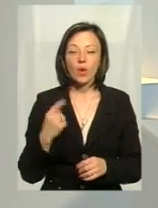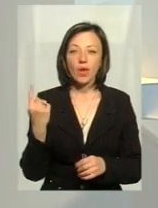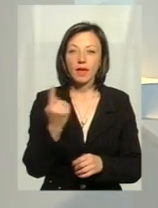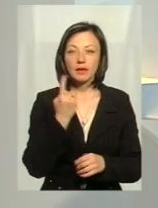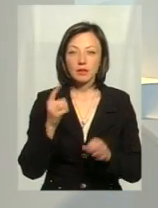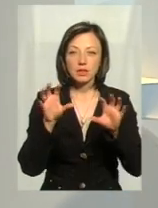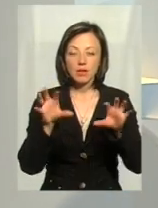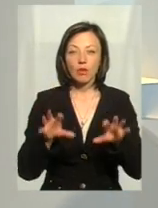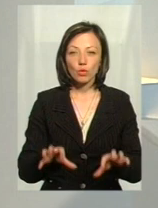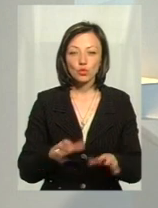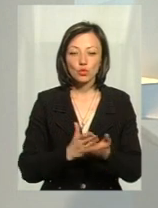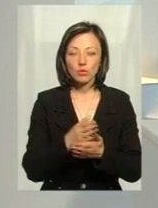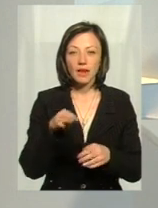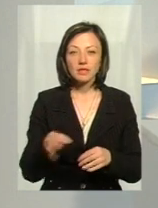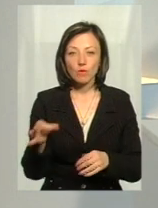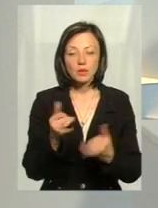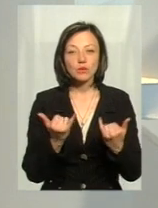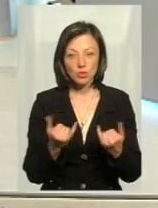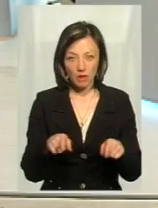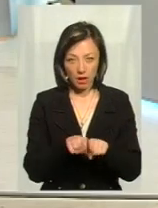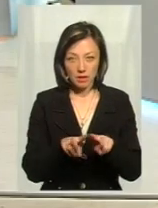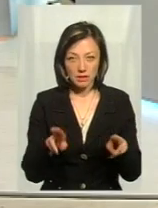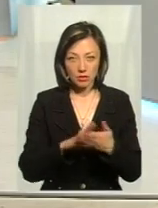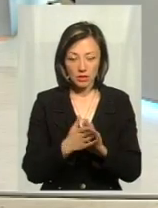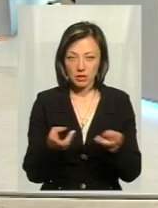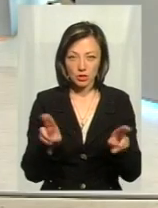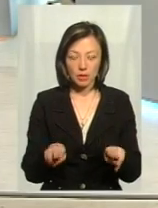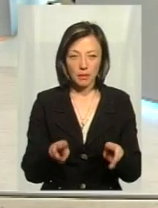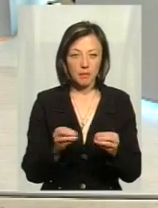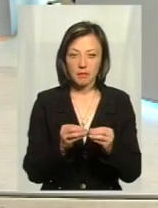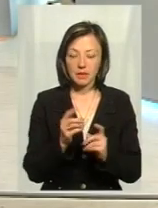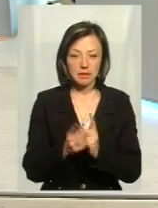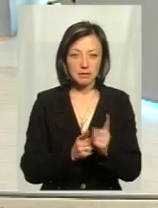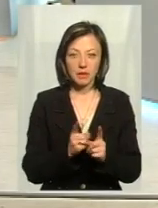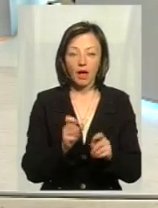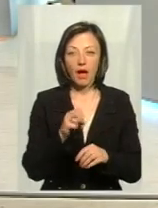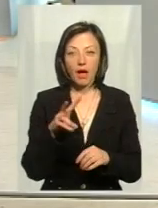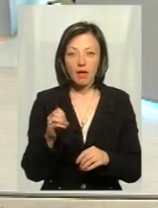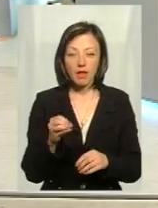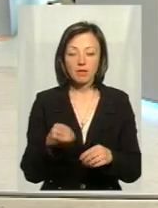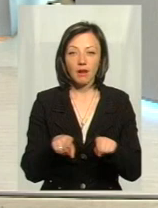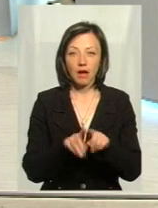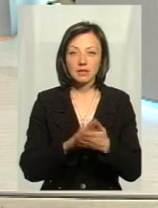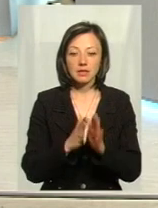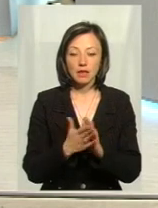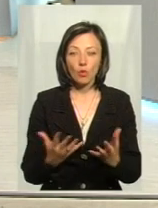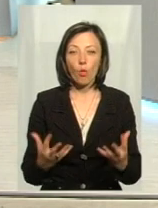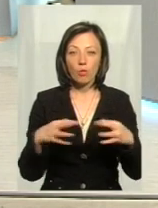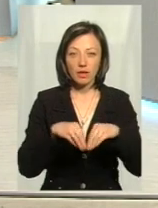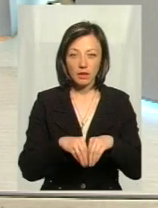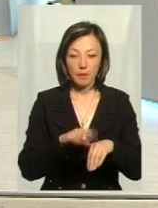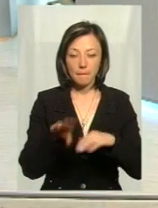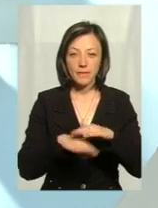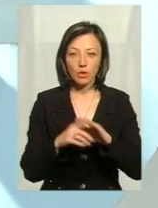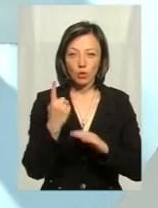службу таксі в області. На сьогодні така ж ситуація залишається, не додалось. Без змін, але йде тенденція об'єднання під